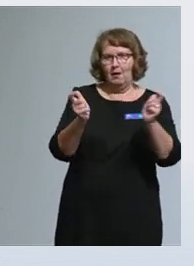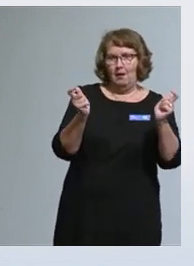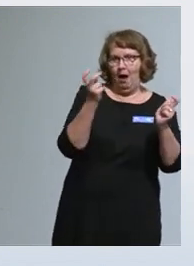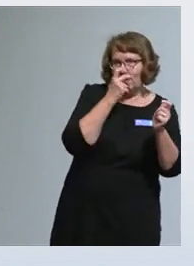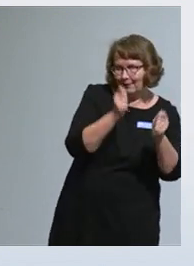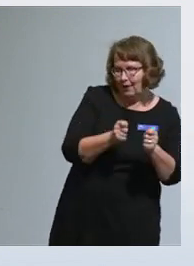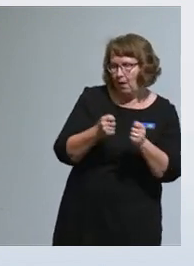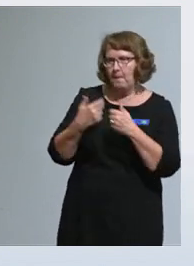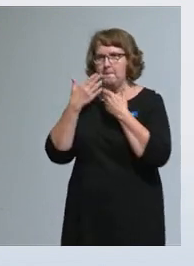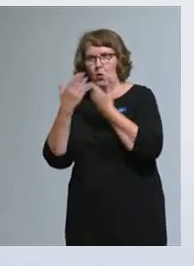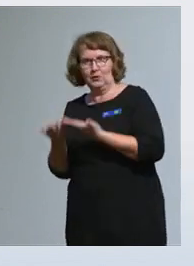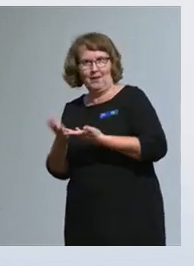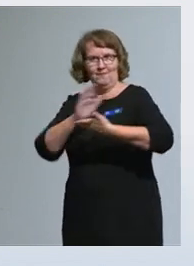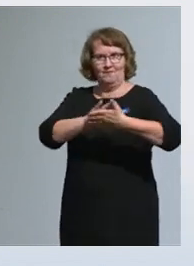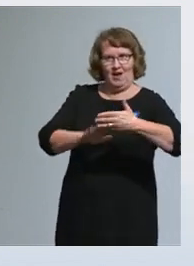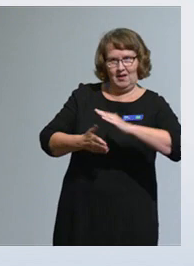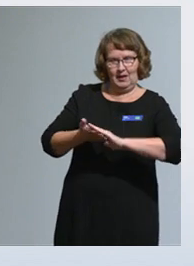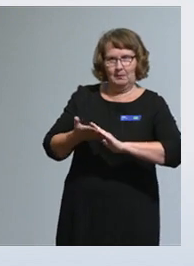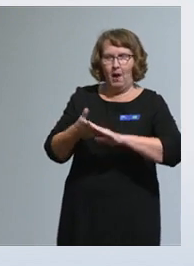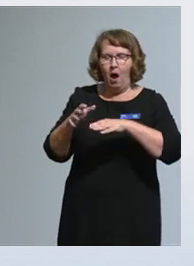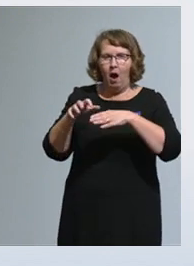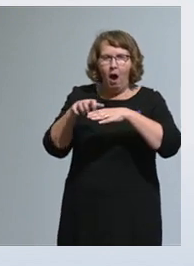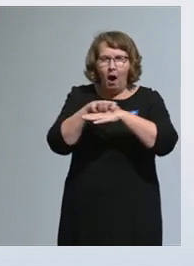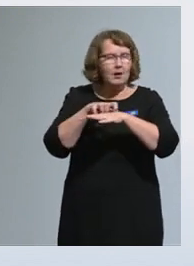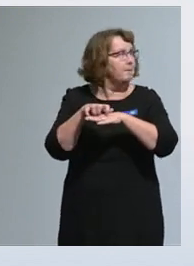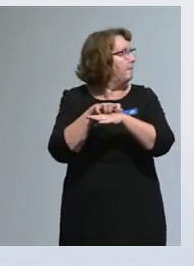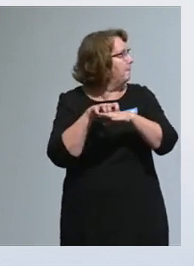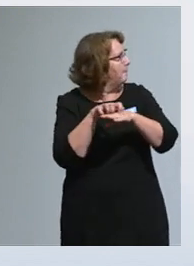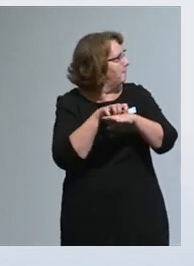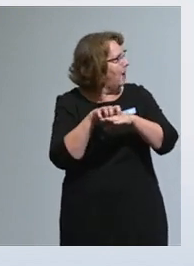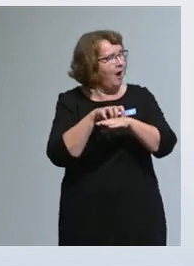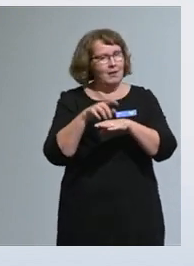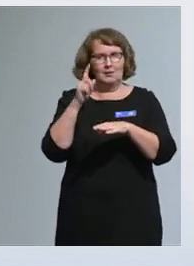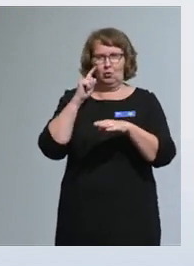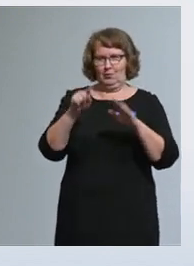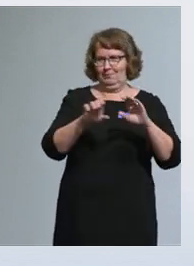Toi harmaa vyöhyke kuvaa tätä yhteistyödialogialustaa.